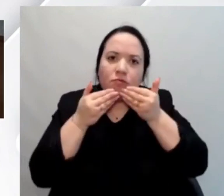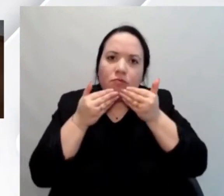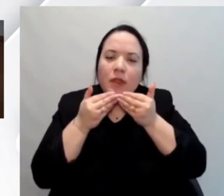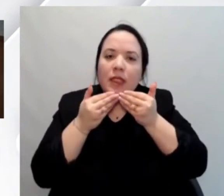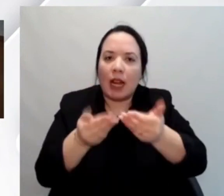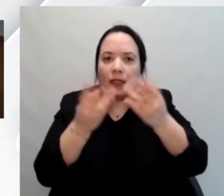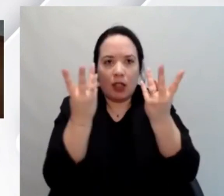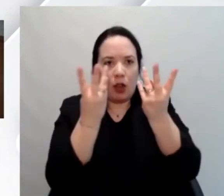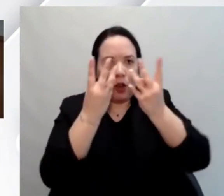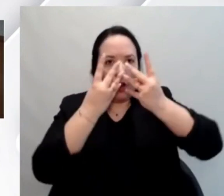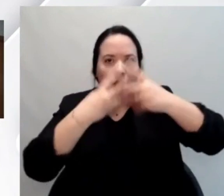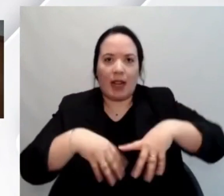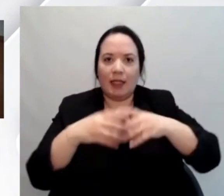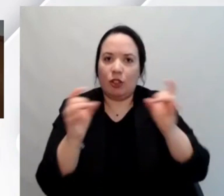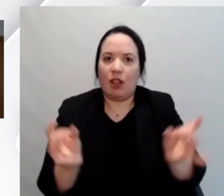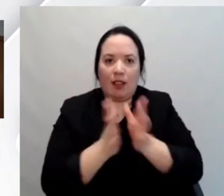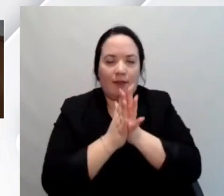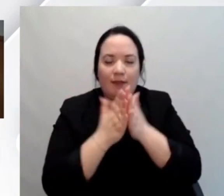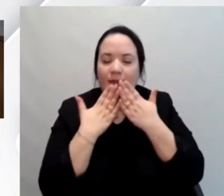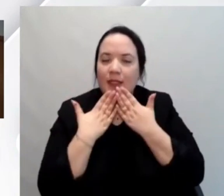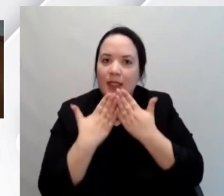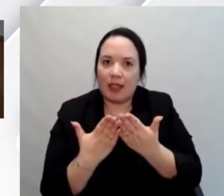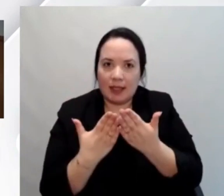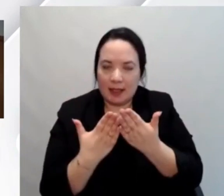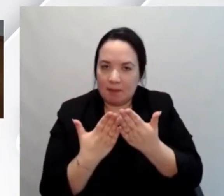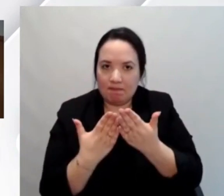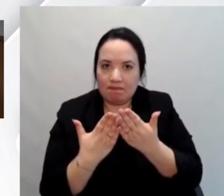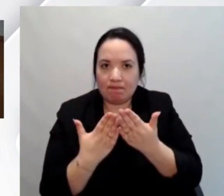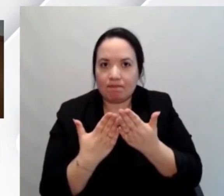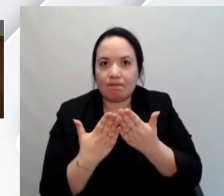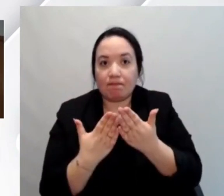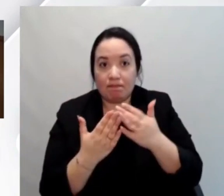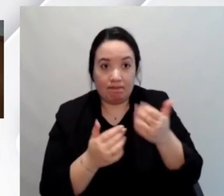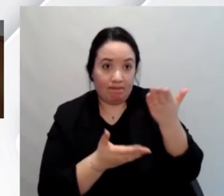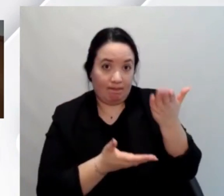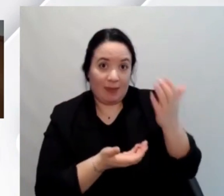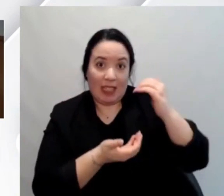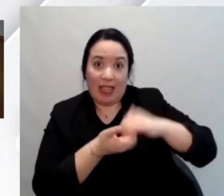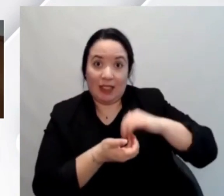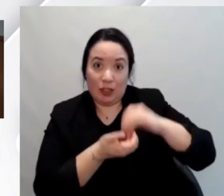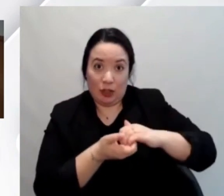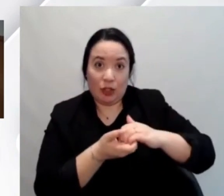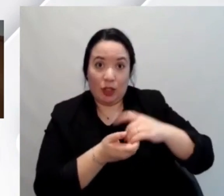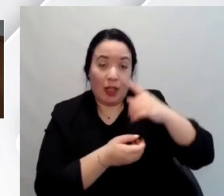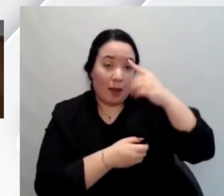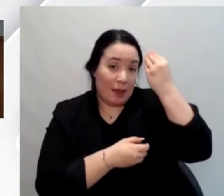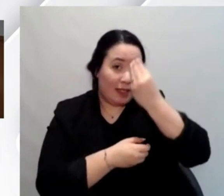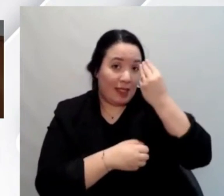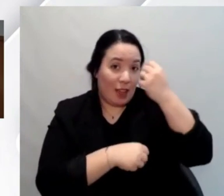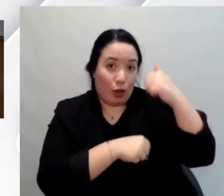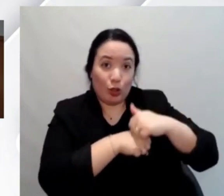a chi ha organizzato l'evento in primo luogo all'associazione Pensiero Solido e